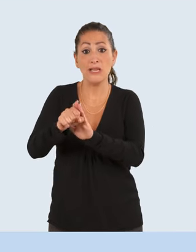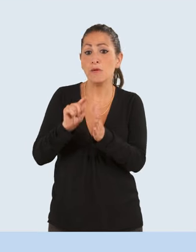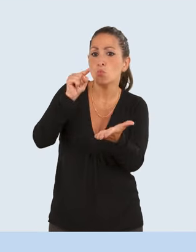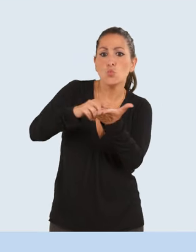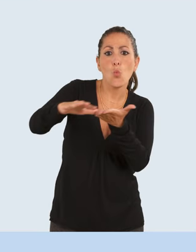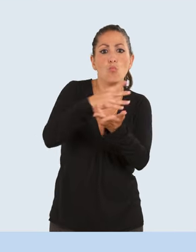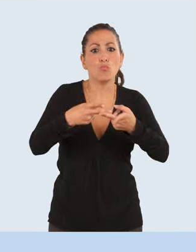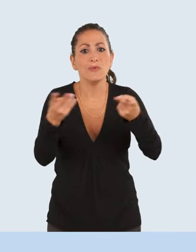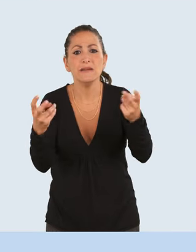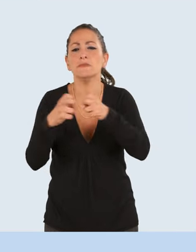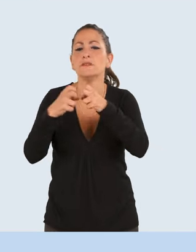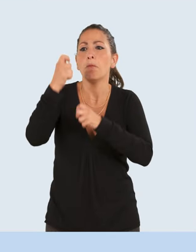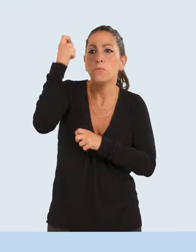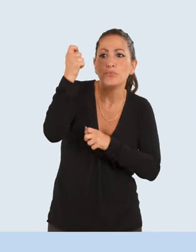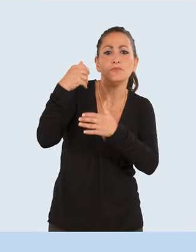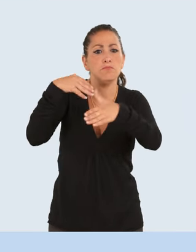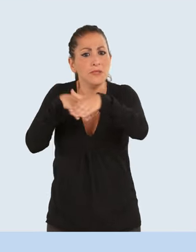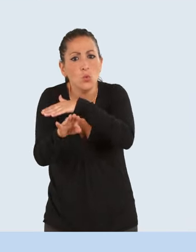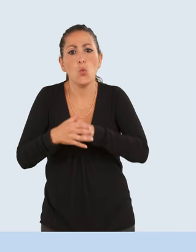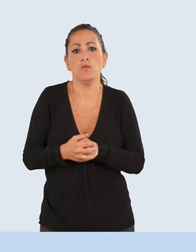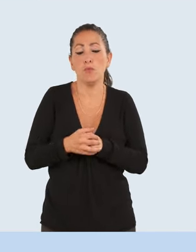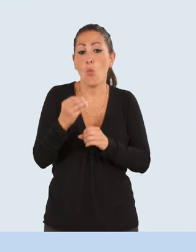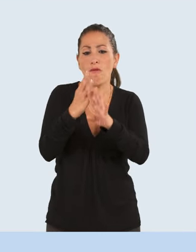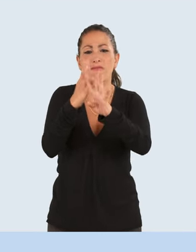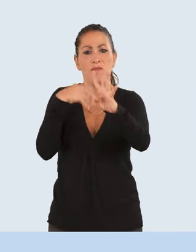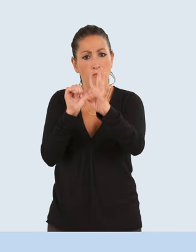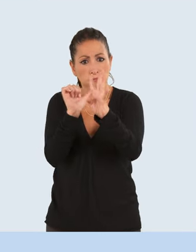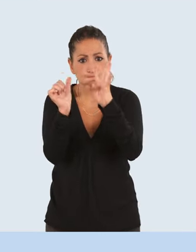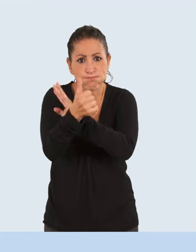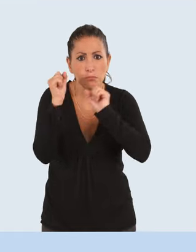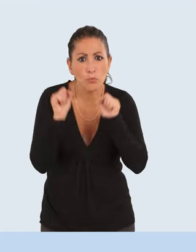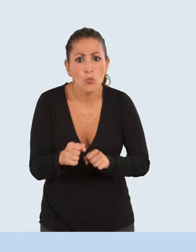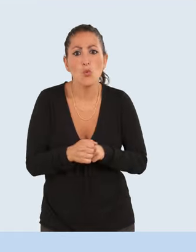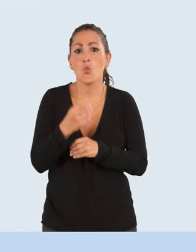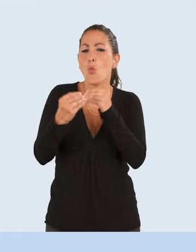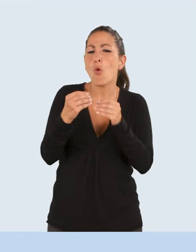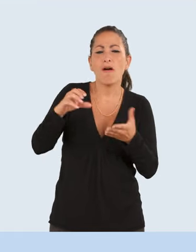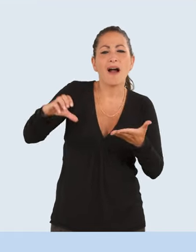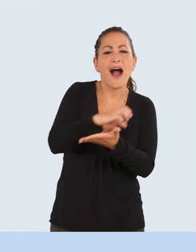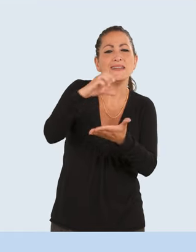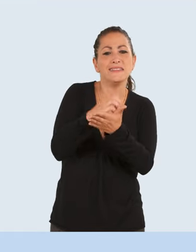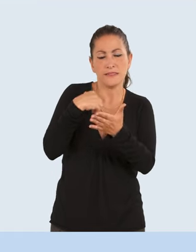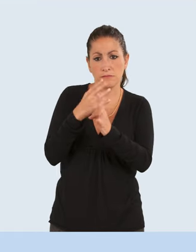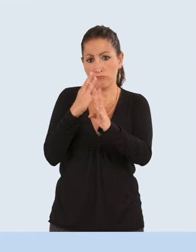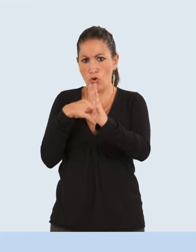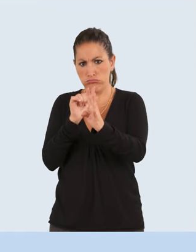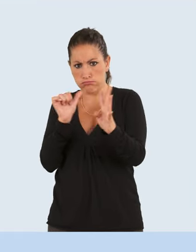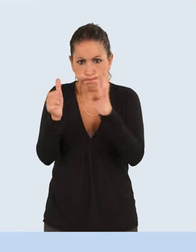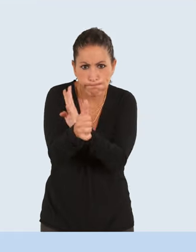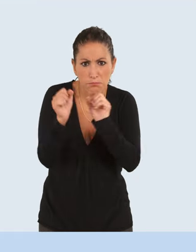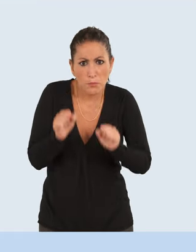tous les lieux accueillants du public, dont les transports en commun, la priorité dans les files d'attente et un accès aux caisses prioritaires.